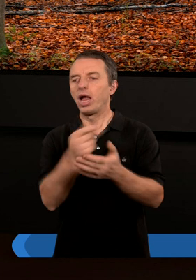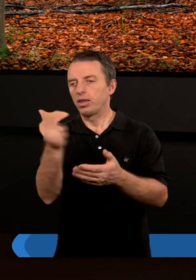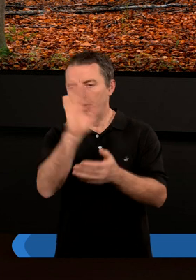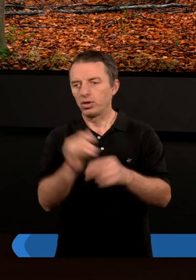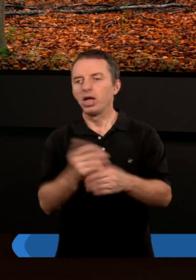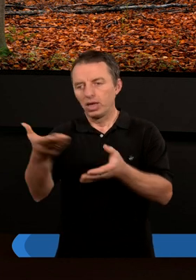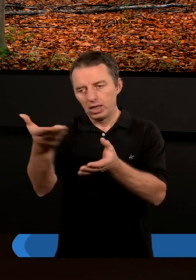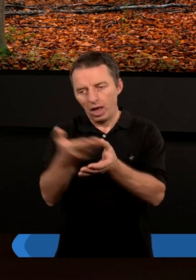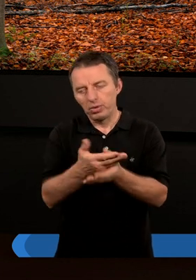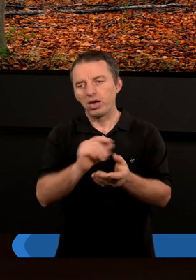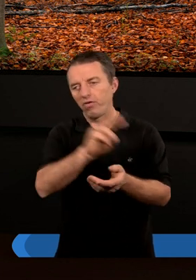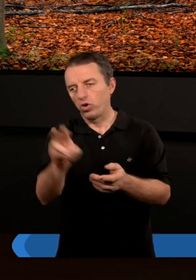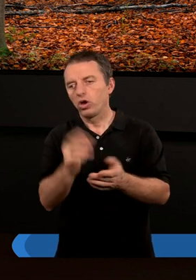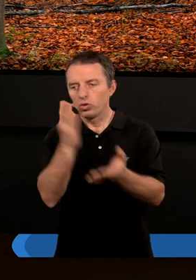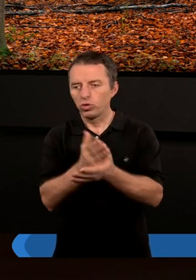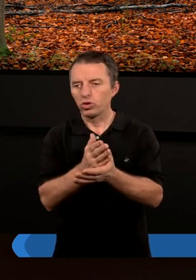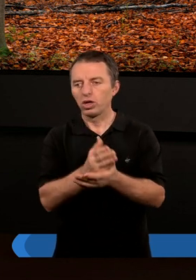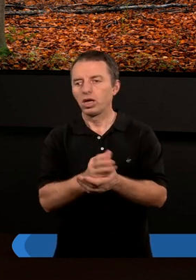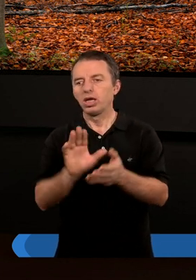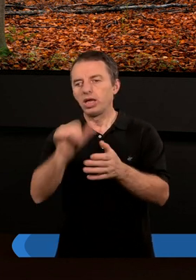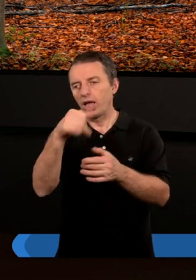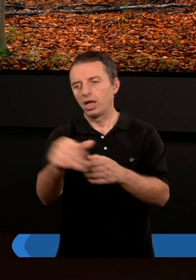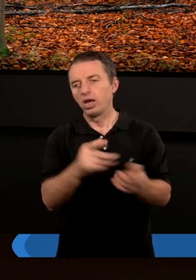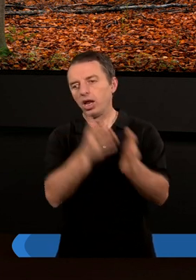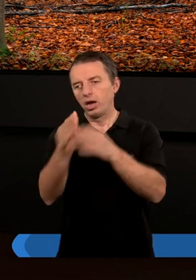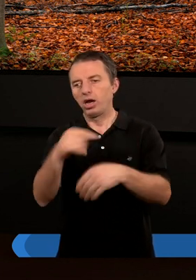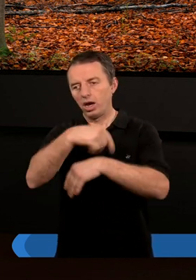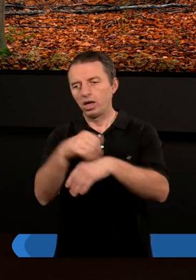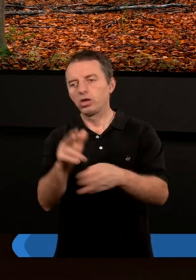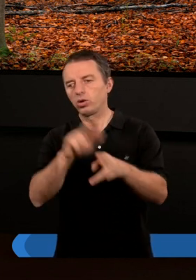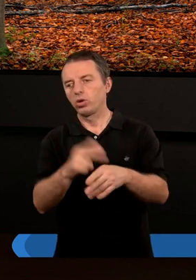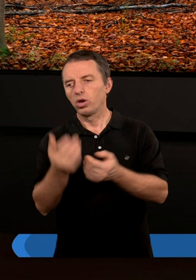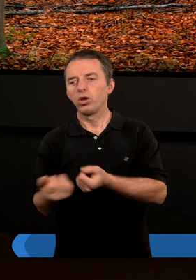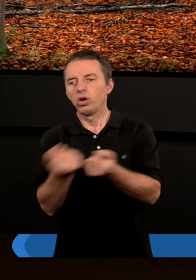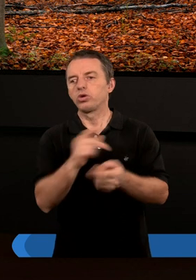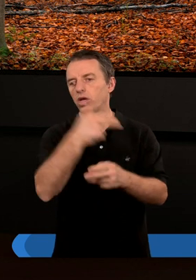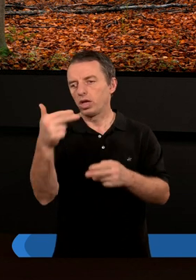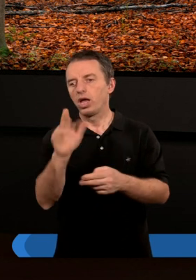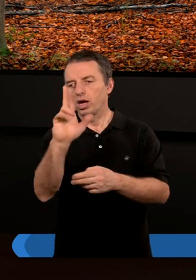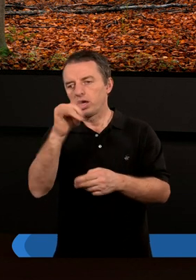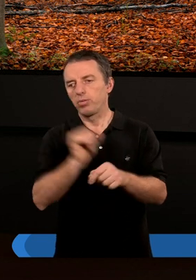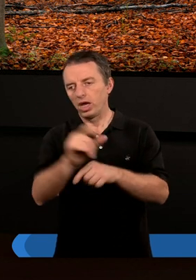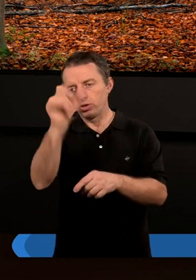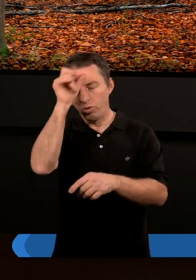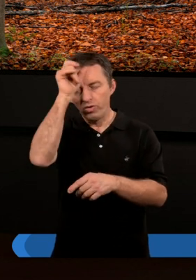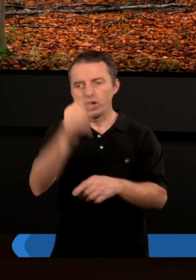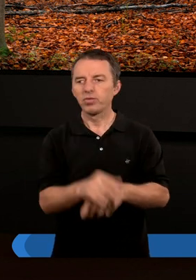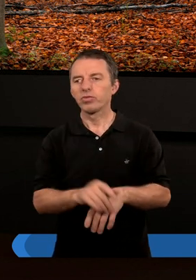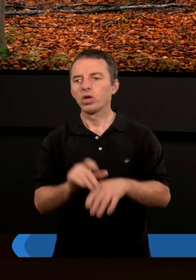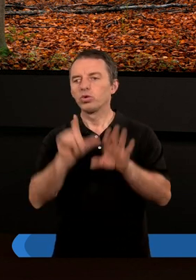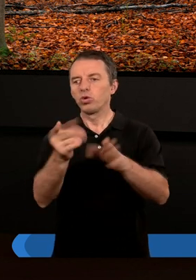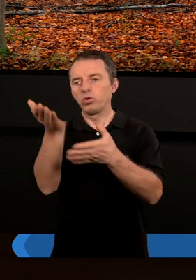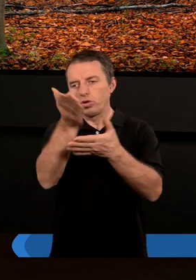na temat Boga. A ja zapraszam Was już za tydzień na kolejną lekcję, która nosi tytuł Kim jest człowiek